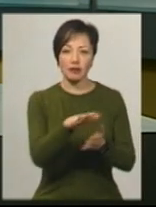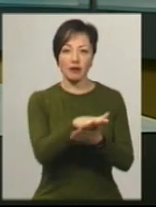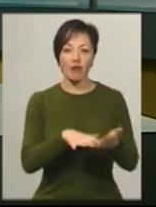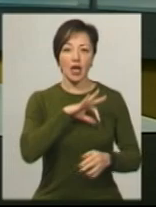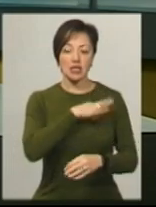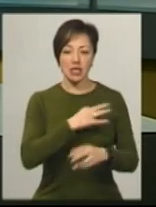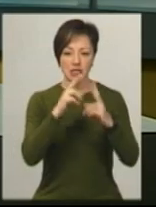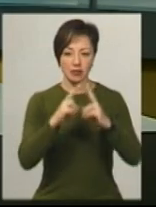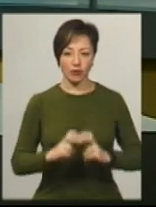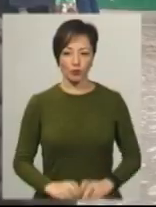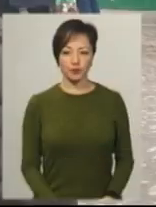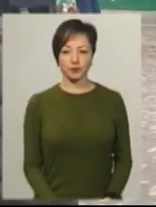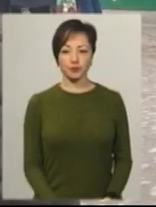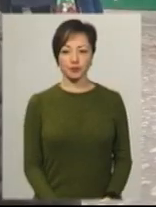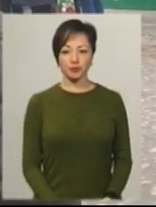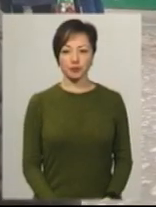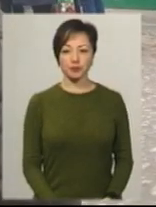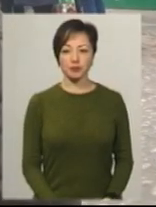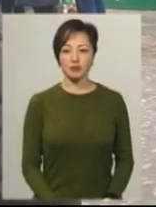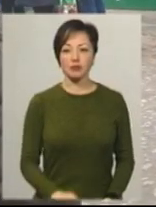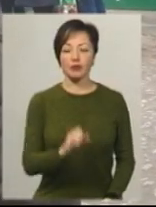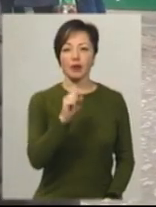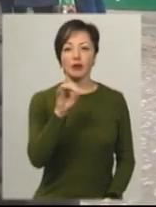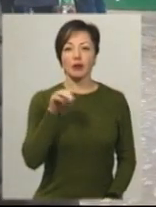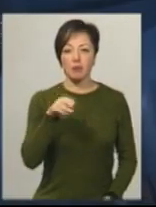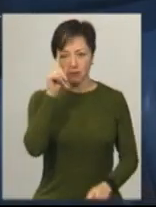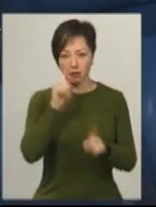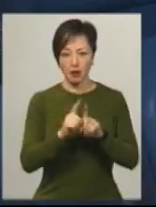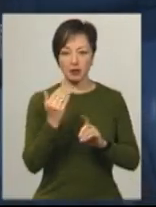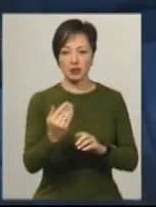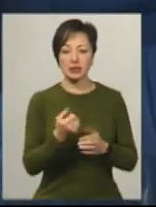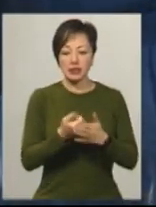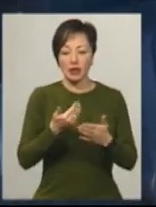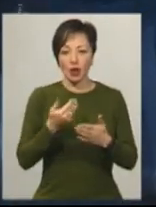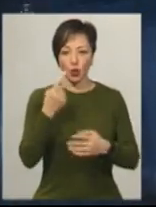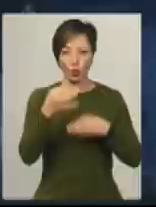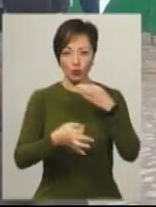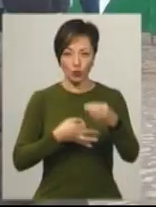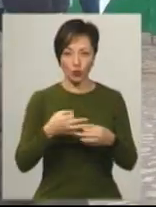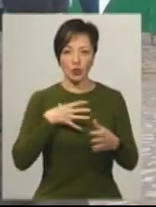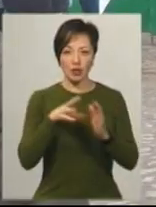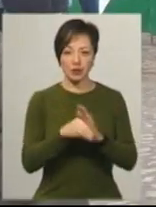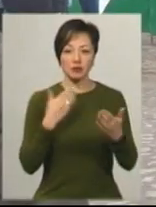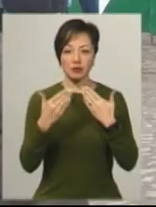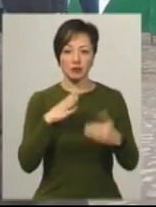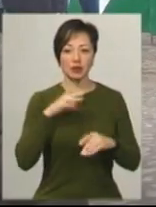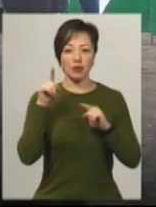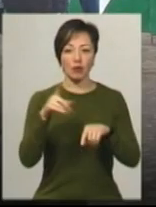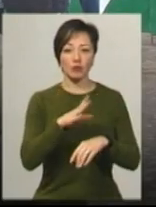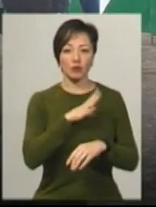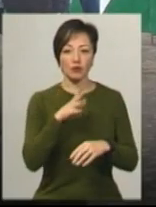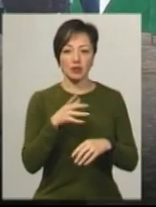слідство. Артем Караван, брат Віталія. Каже, за добу до загибелі ще спілкувалися. Там він був